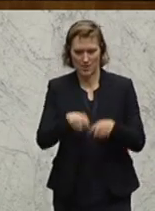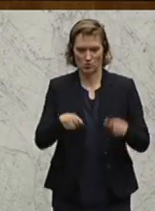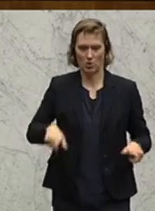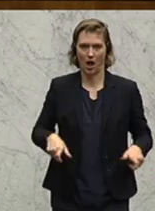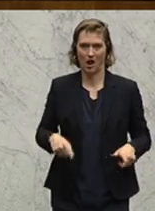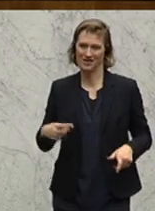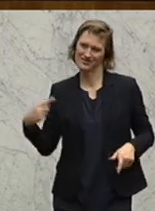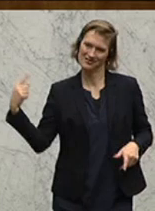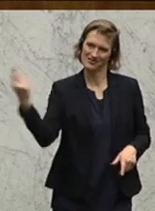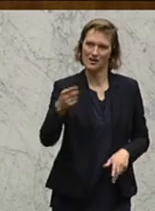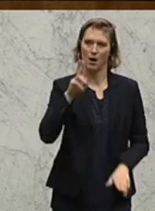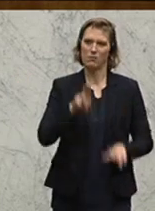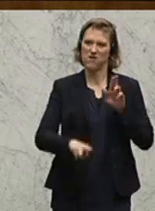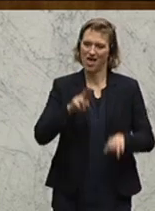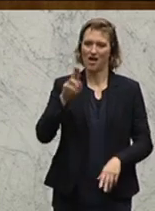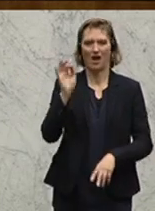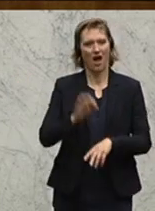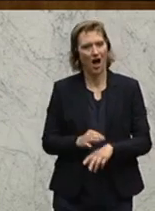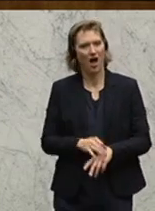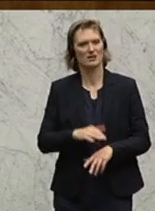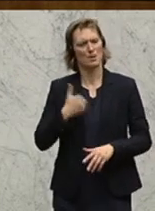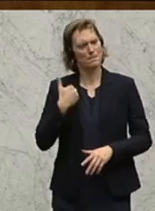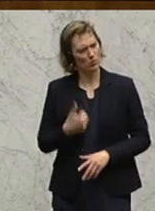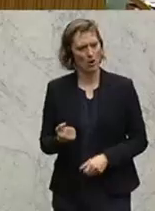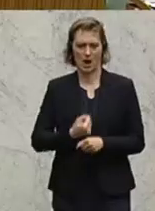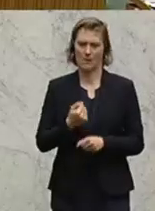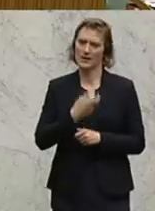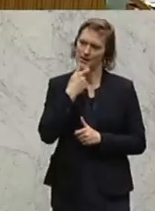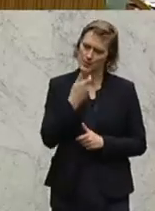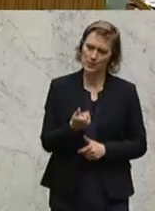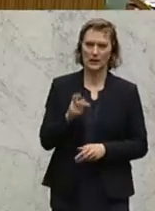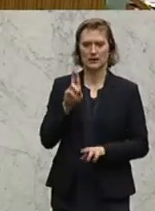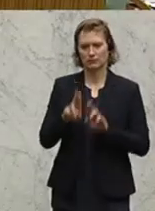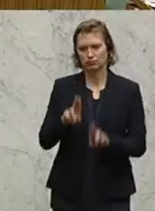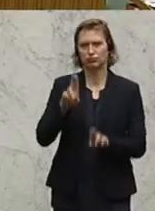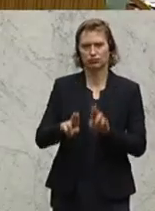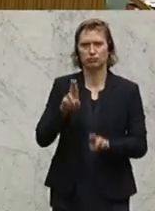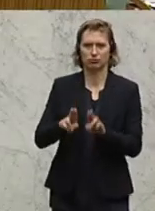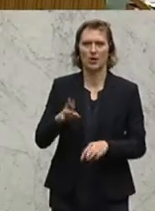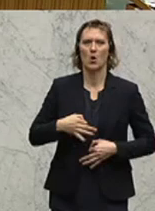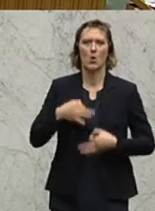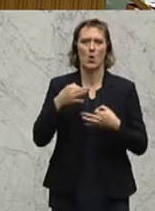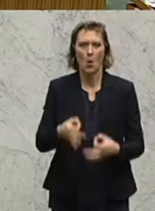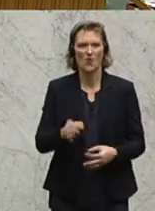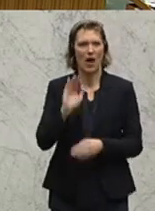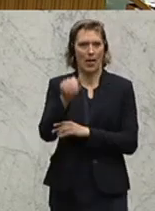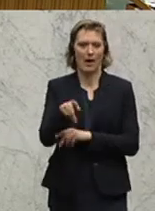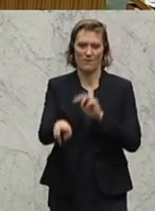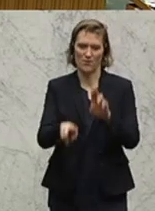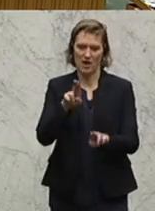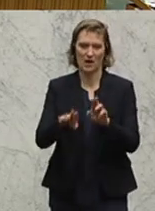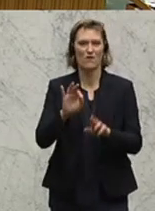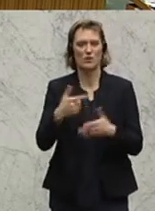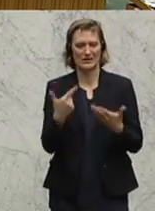dem Personal, den Pflegern, den Ärzten, die den mühevollen Job auf sich nehmen, diesen Beruf sich aufzuopfern in den Pflegeheimen